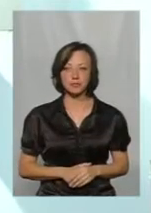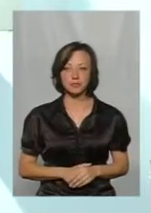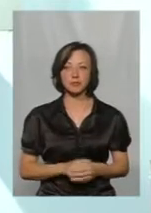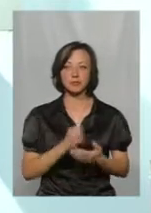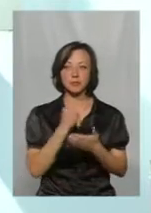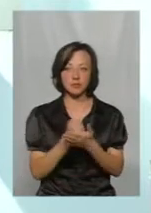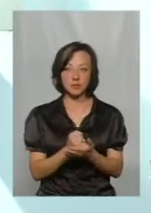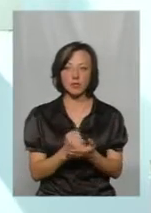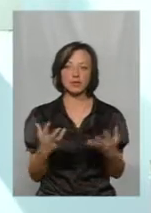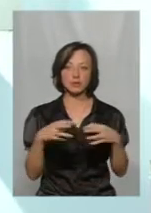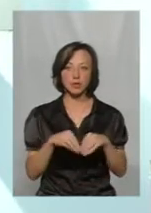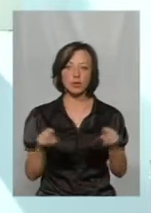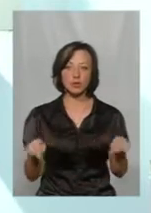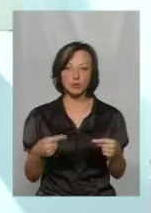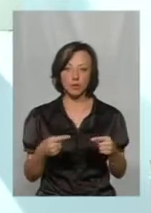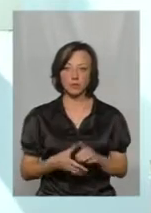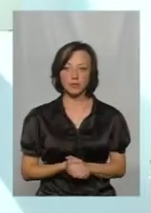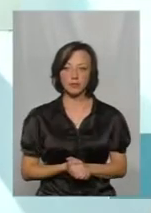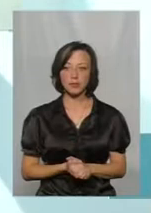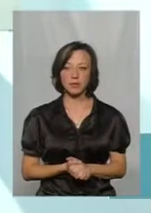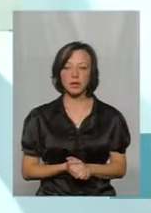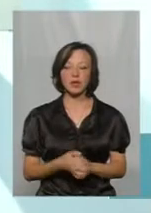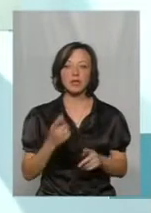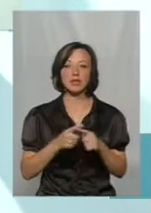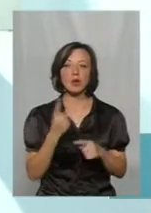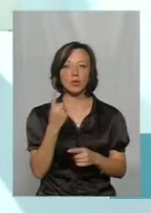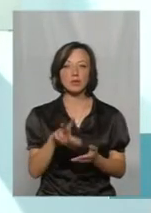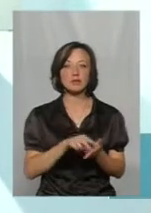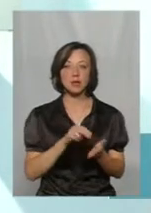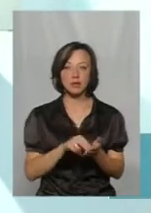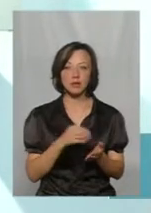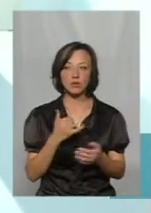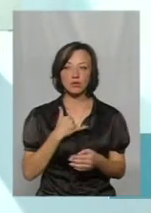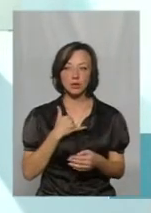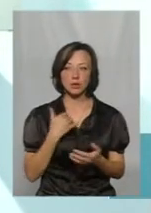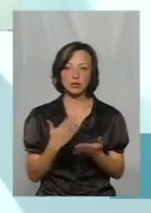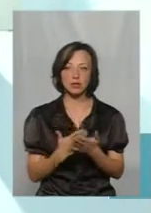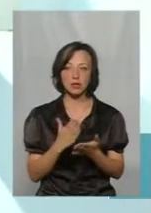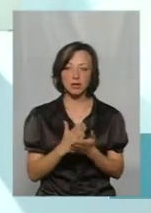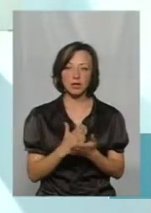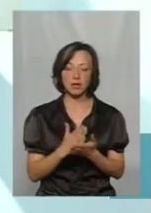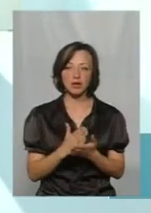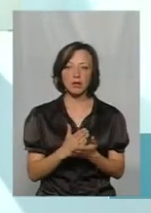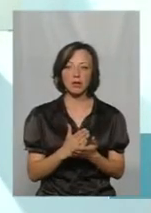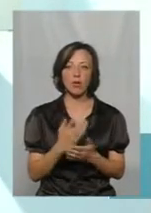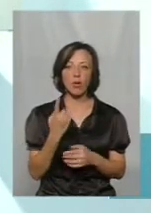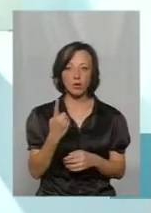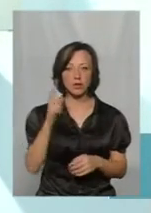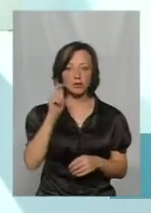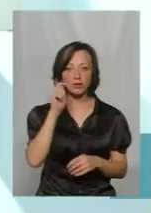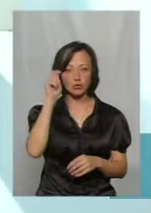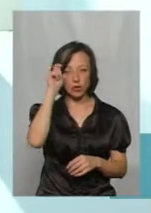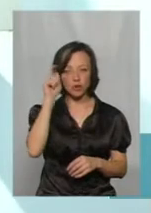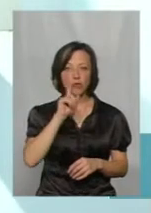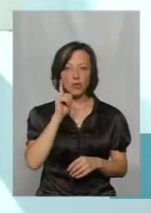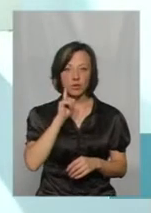затверджуємо, спільно організовуємо. Оце один із прикладів. Ось приклад у нас є, хочеться сказати, молодий чоловік, хоч він не